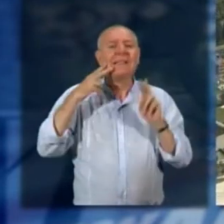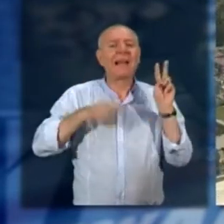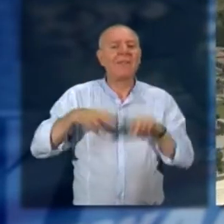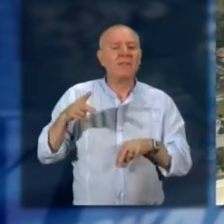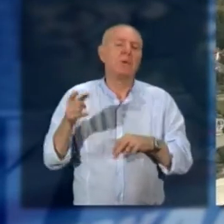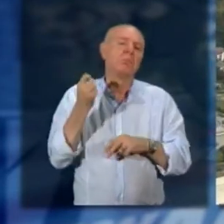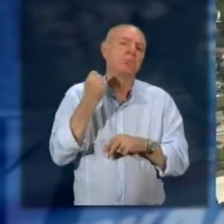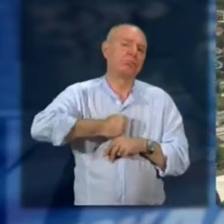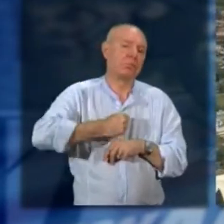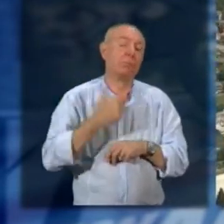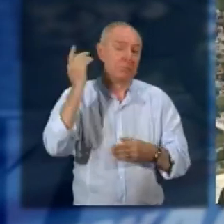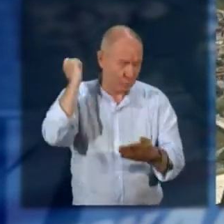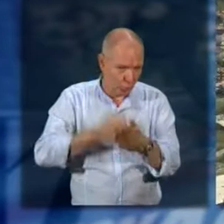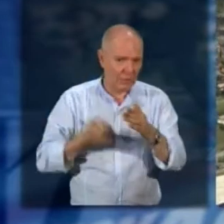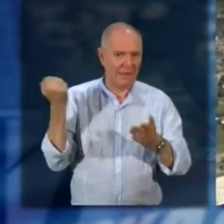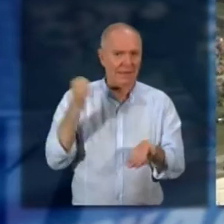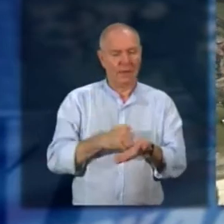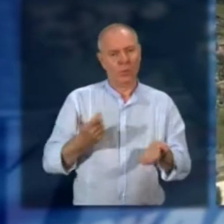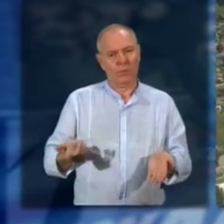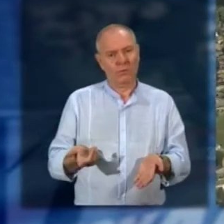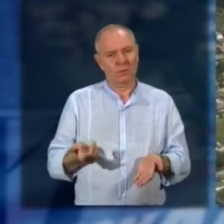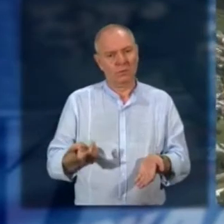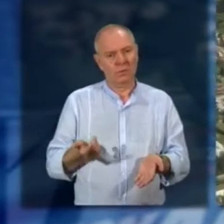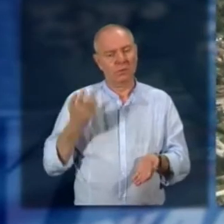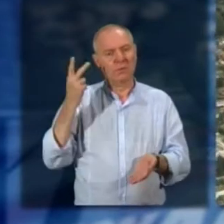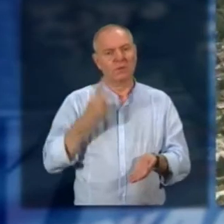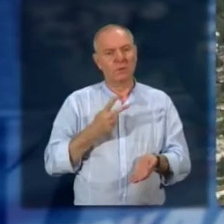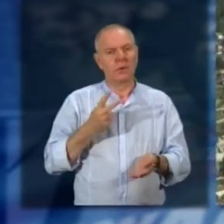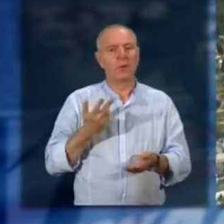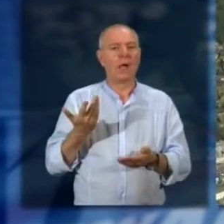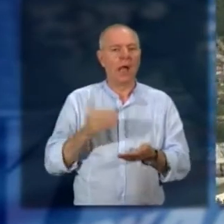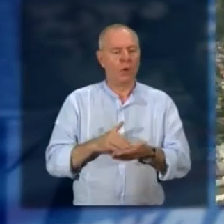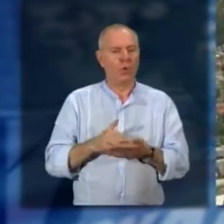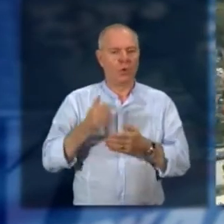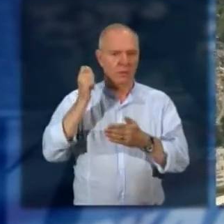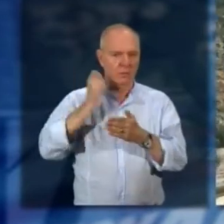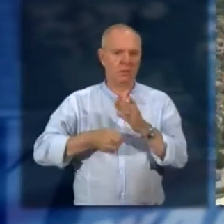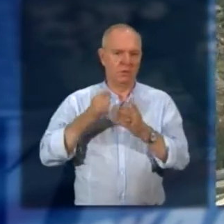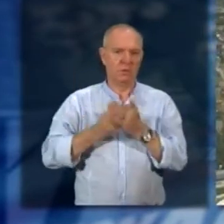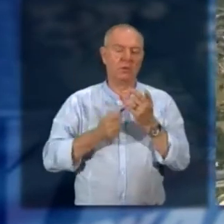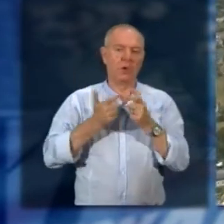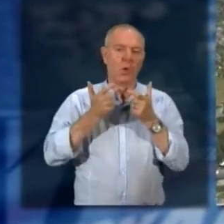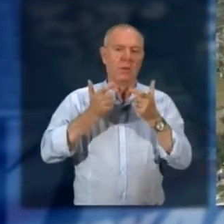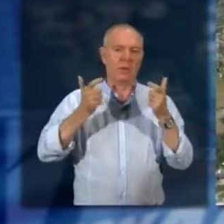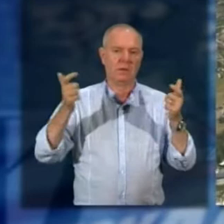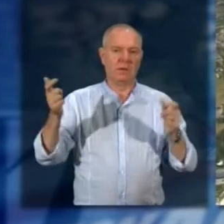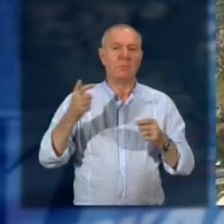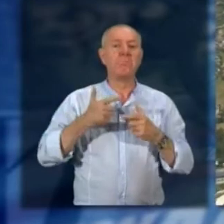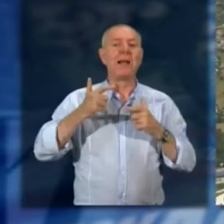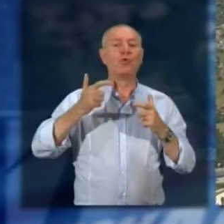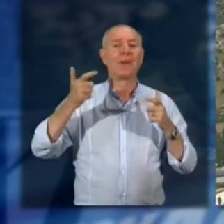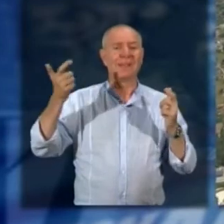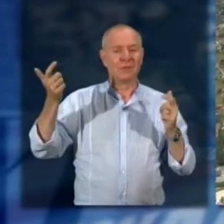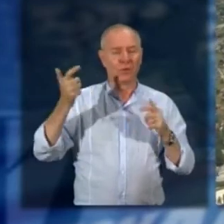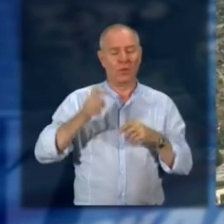scaduta da circa un anno. A conclusione degli accertamenti i militari hanno elevato una nuova multa e data la recidiva hanno effettuato la maggiorazione della